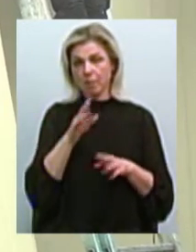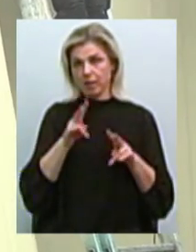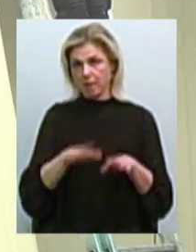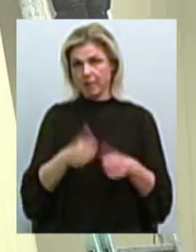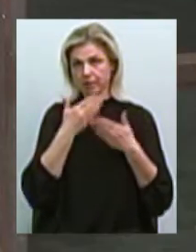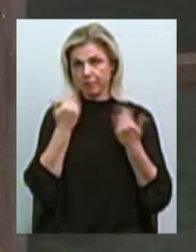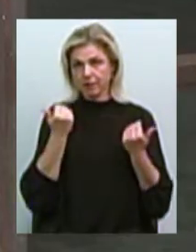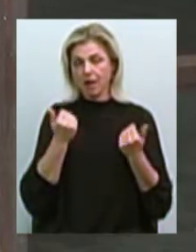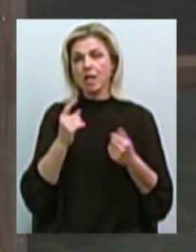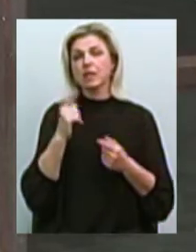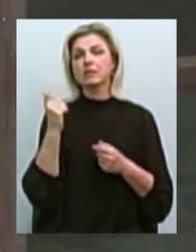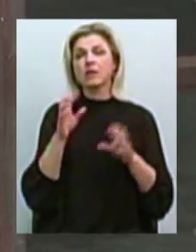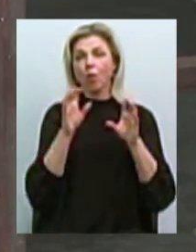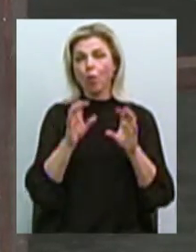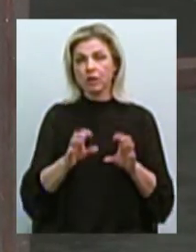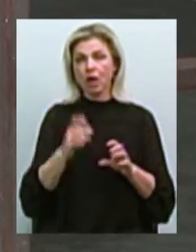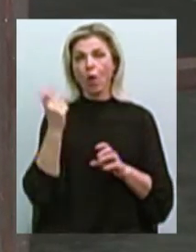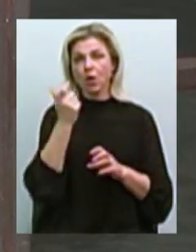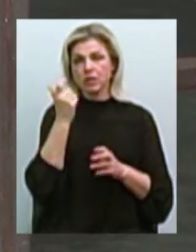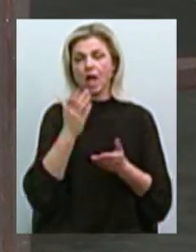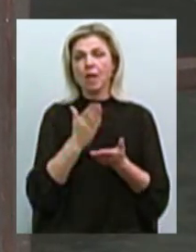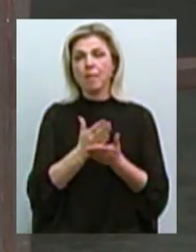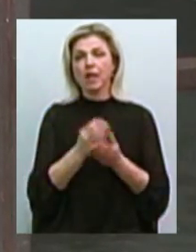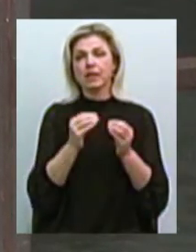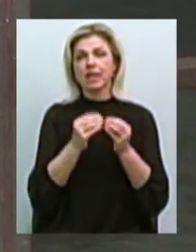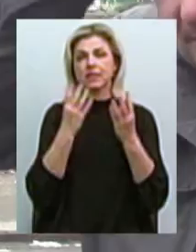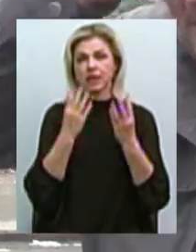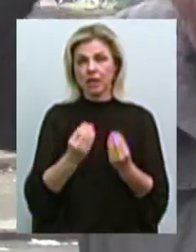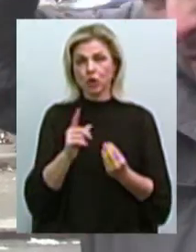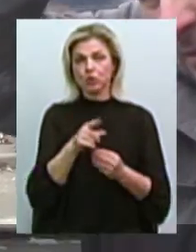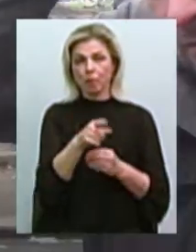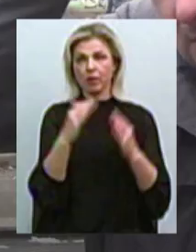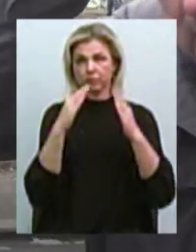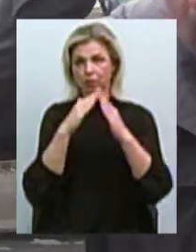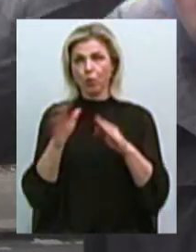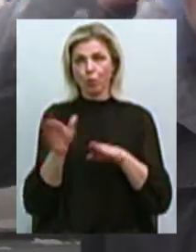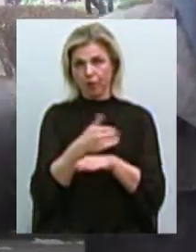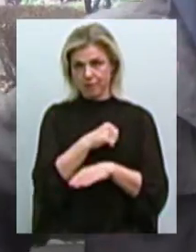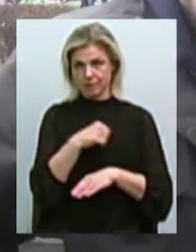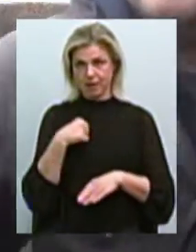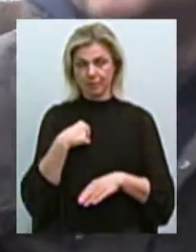За закону, власник мав 10 днів, щоб знести споруду самостійно. В контакт-центрі